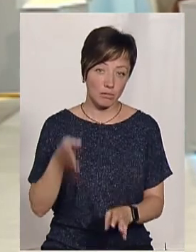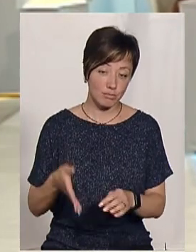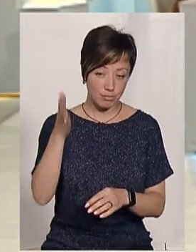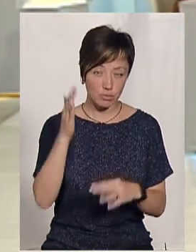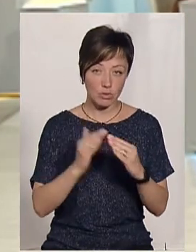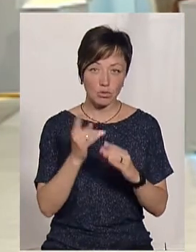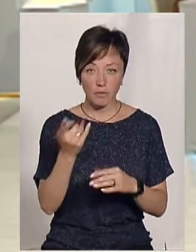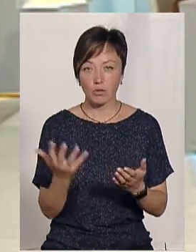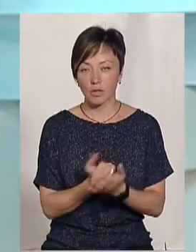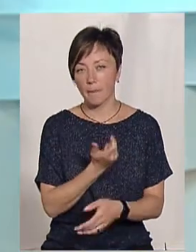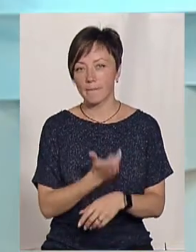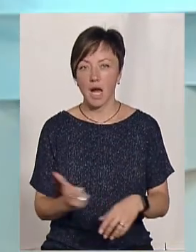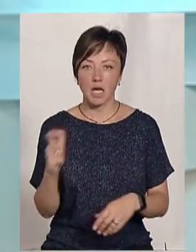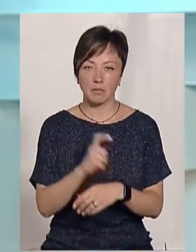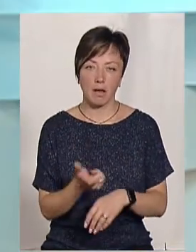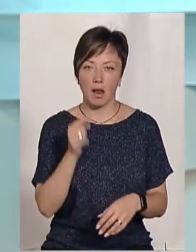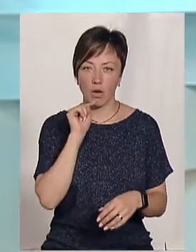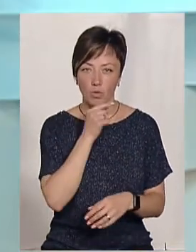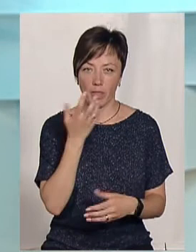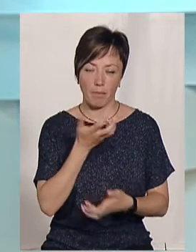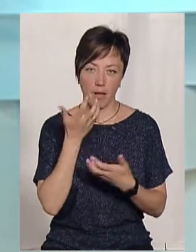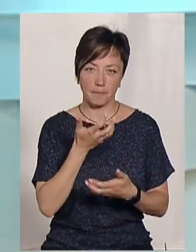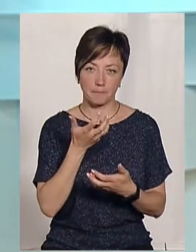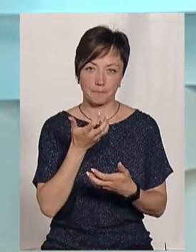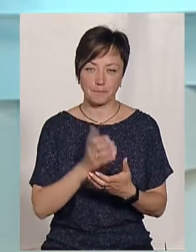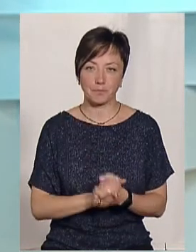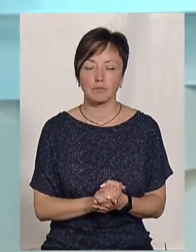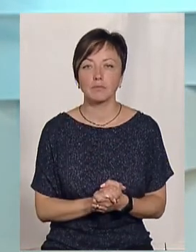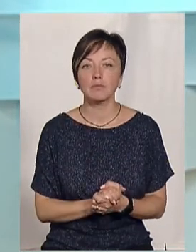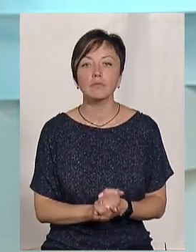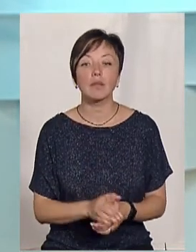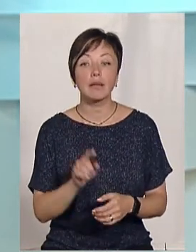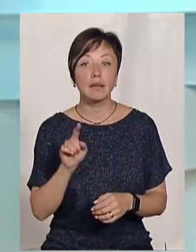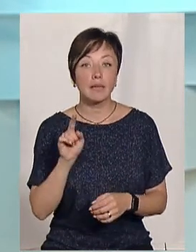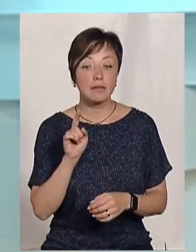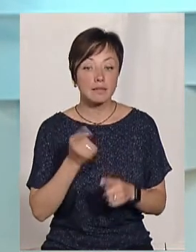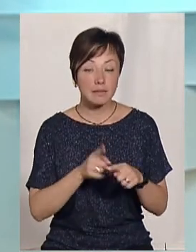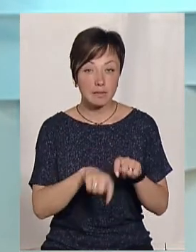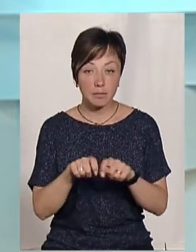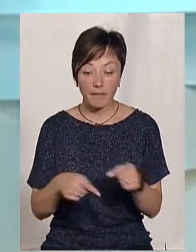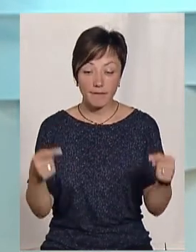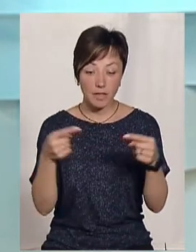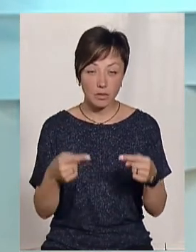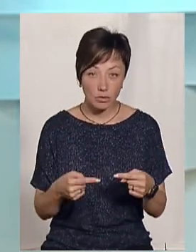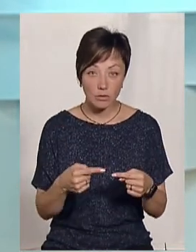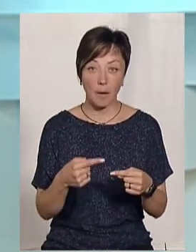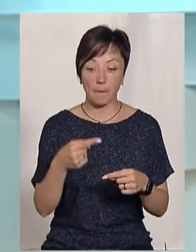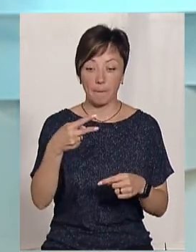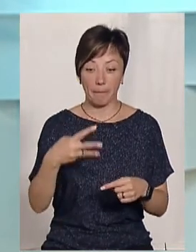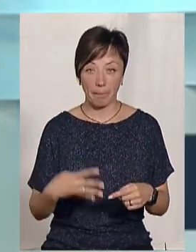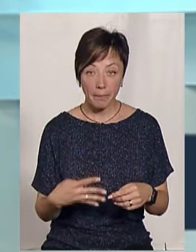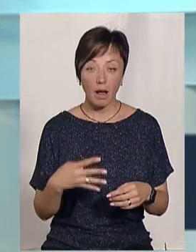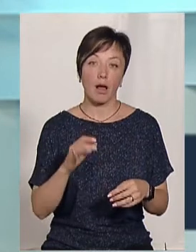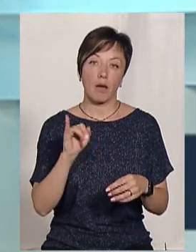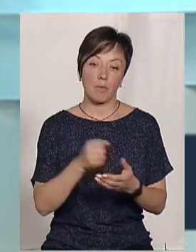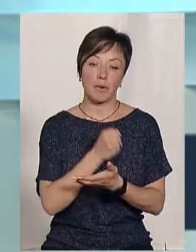чергу, для того, щоб ви досягнули максимальної економії тепла. Вони його визначають, визначають порядковість і вже